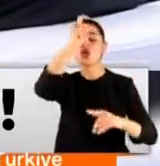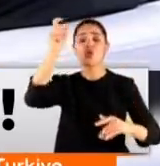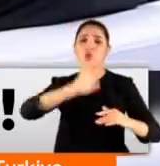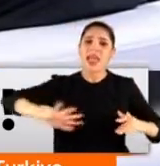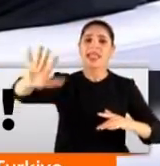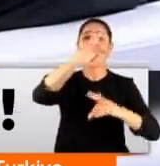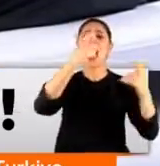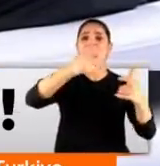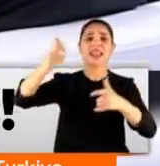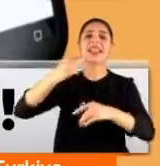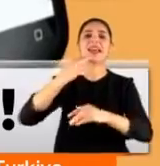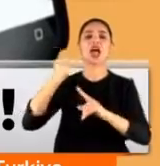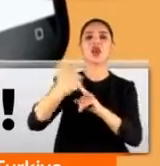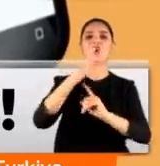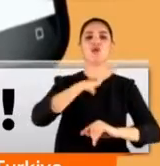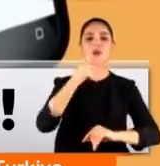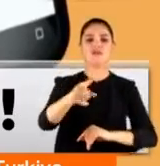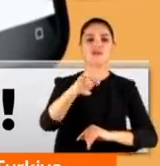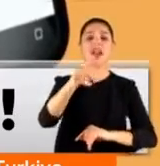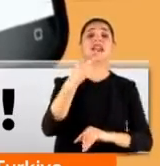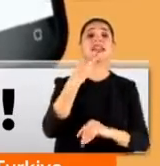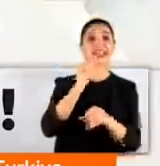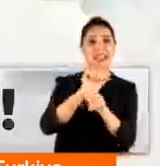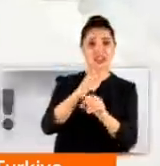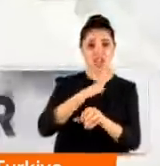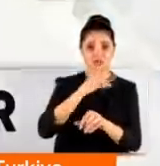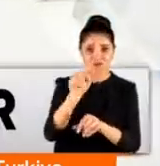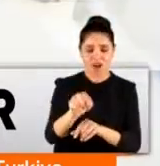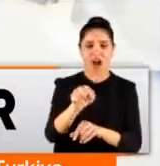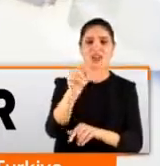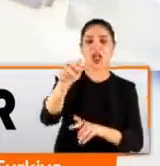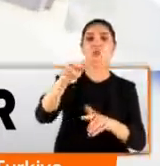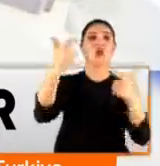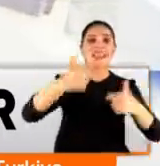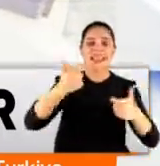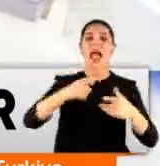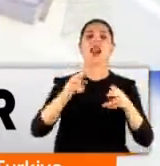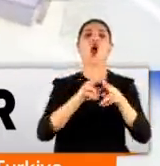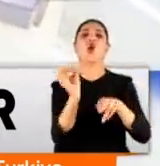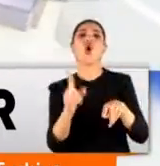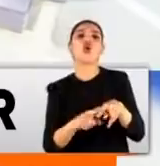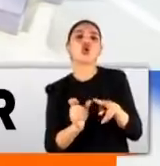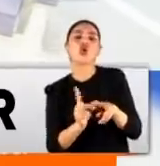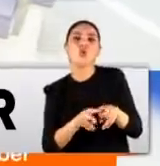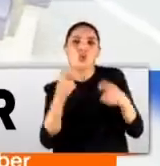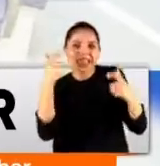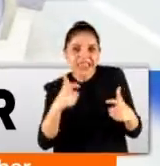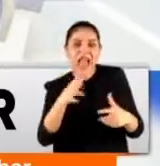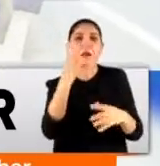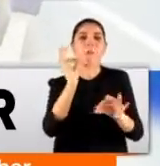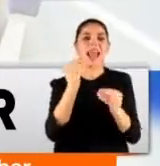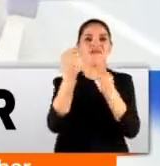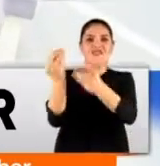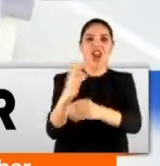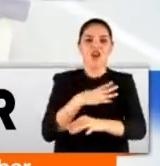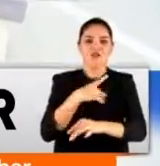kadınların koruyucusu oldu. Gerçekten bir şiddete uğradınız. Bu konumumuzu nerede olursak olalım değil mi? Konumumuzu belli ettiği